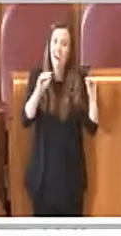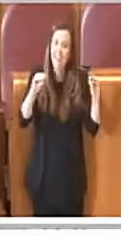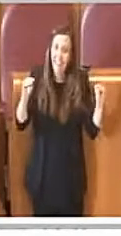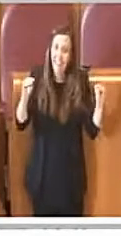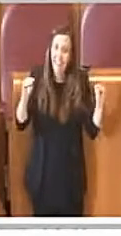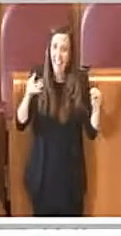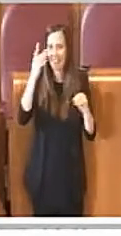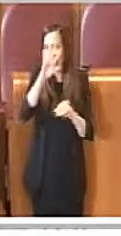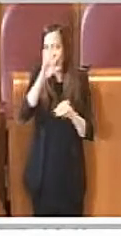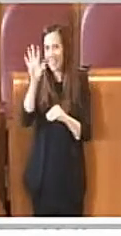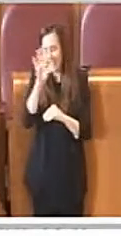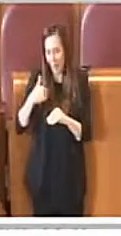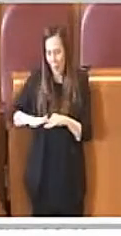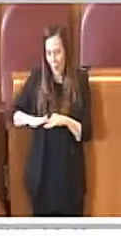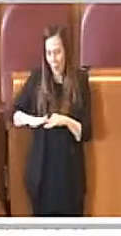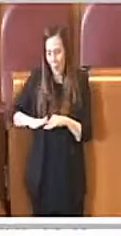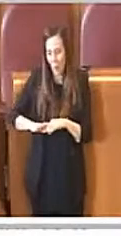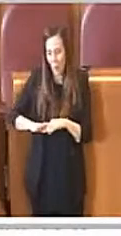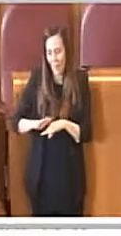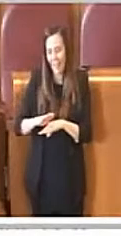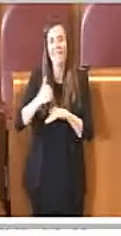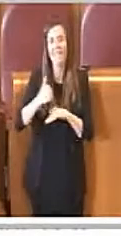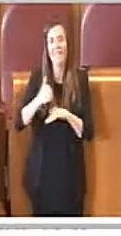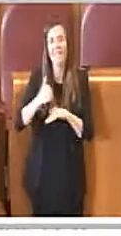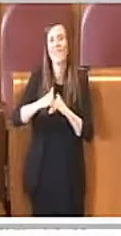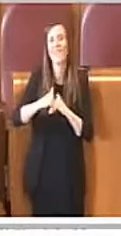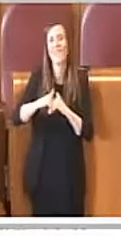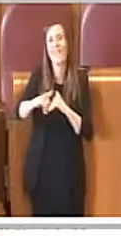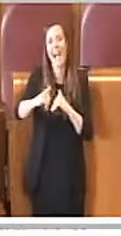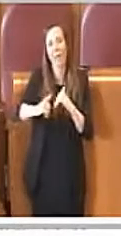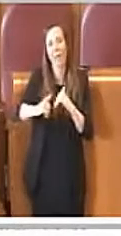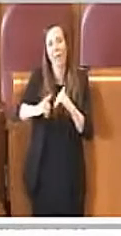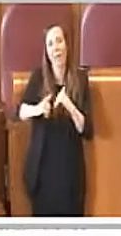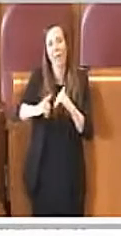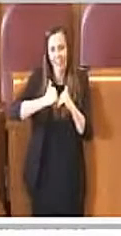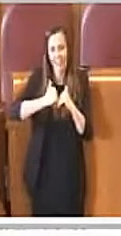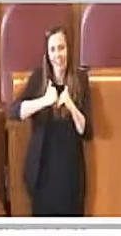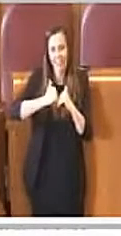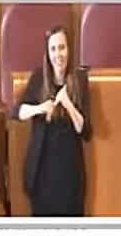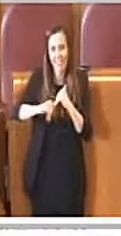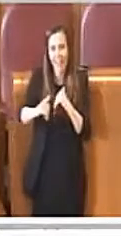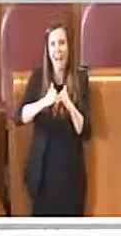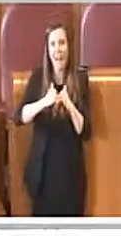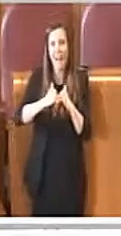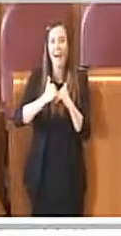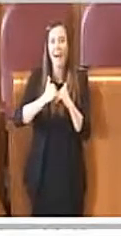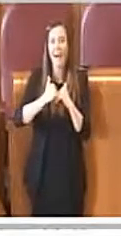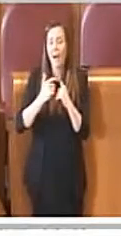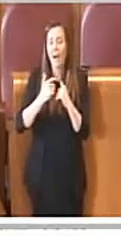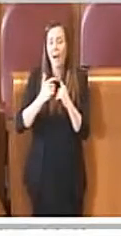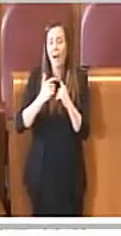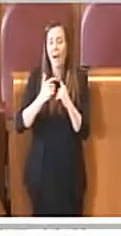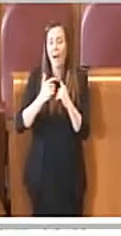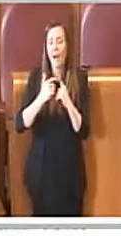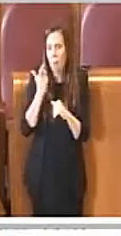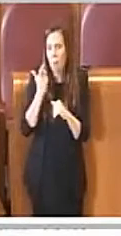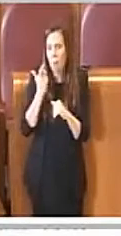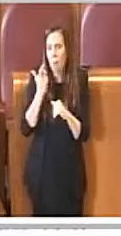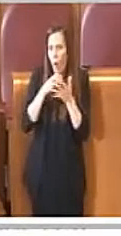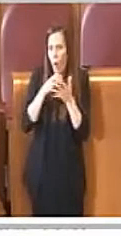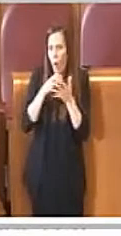le pedane sulla viabilità locale dove non vediamo perché non possano essere concesse. Ci deve essere un